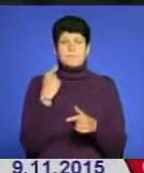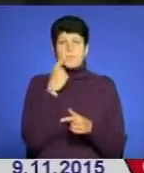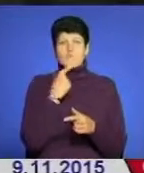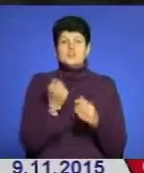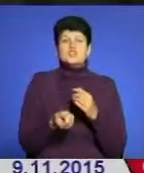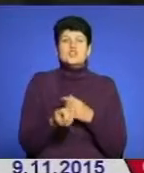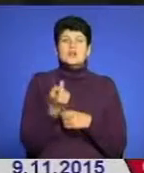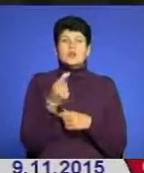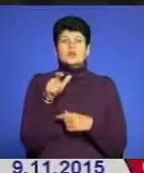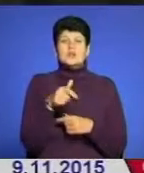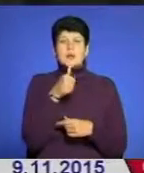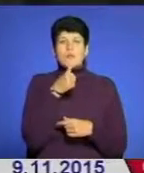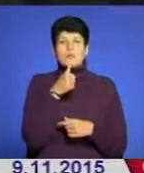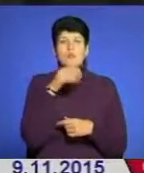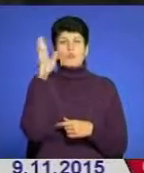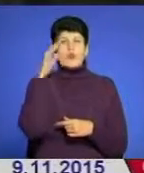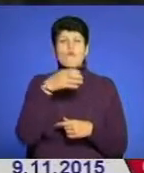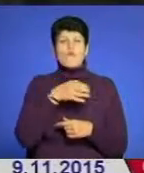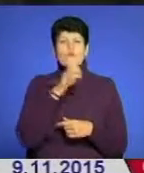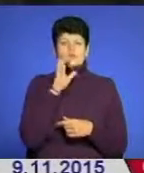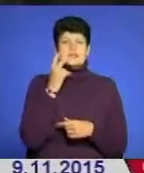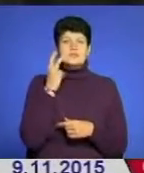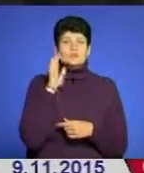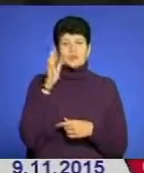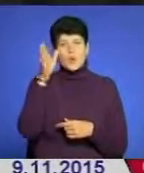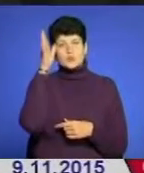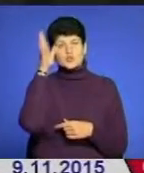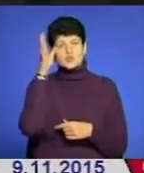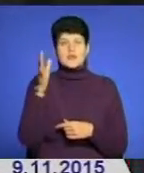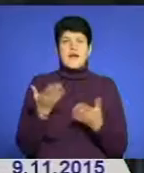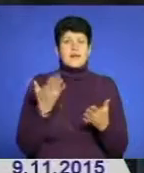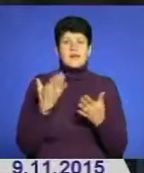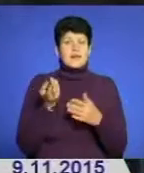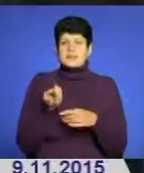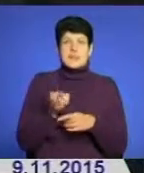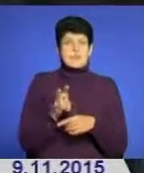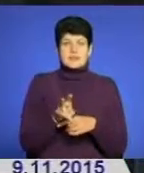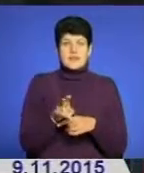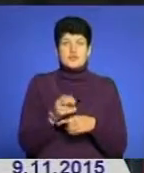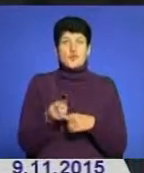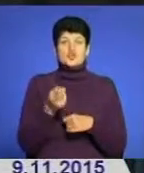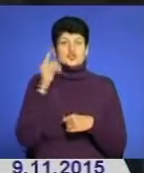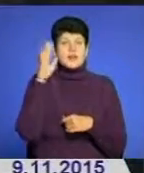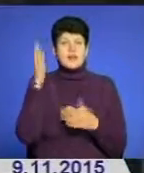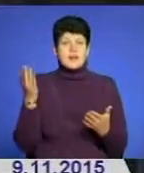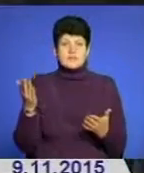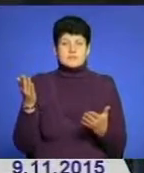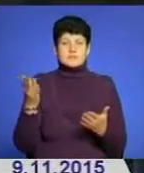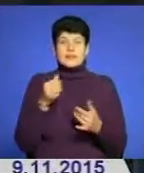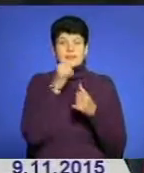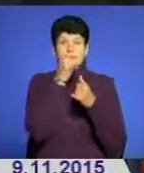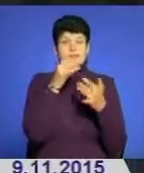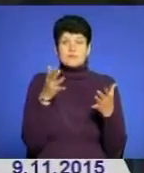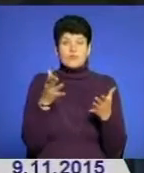яка спробує води звідти, буде завжди розумною. А яка не підійде до джерела, вона не